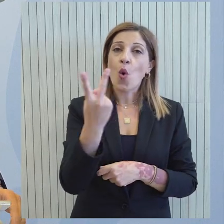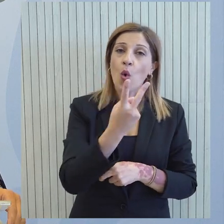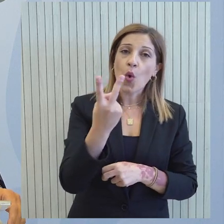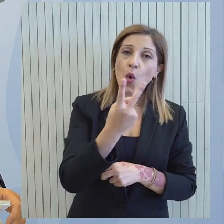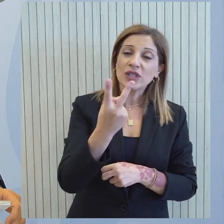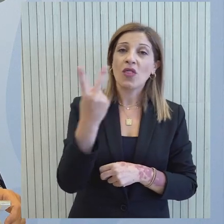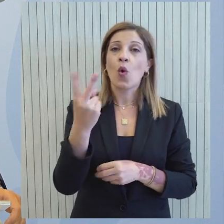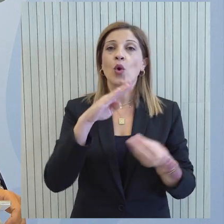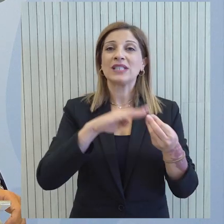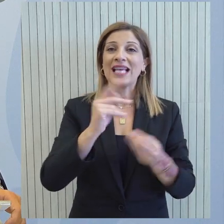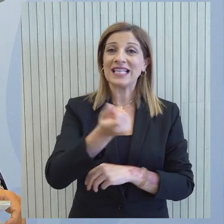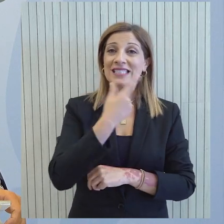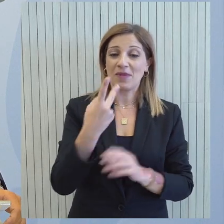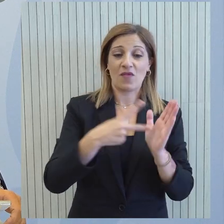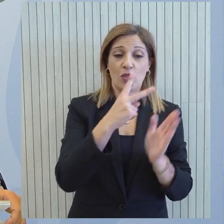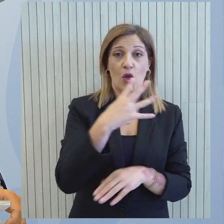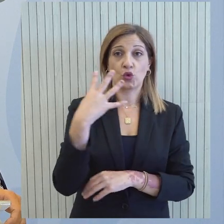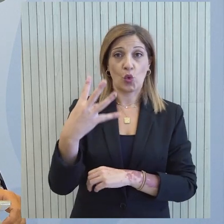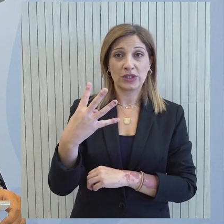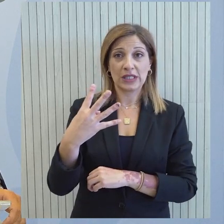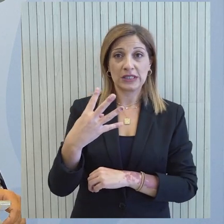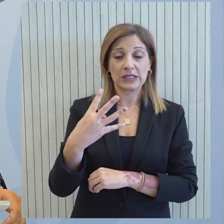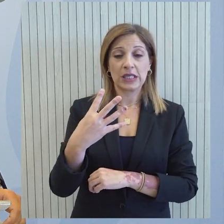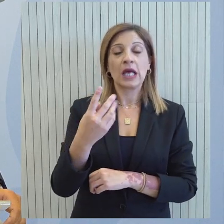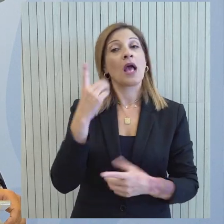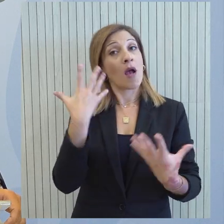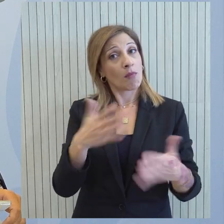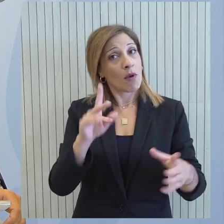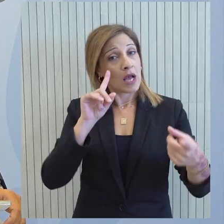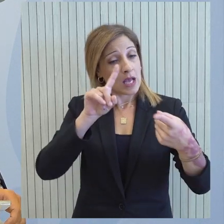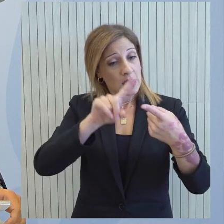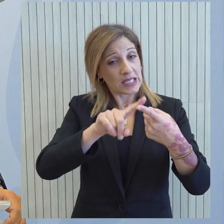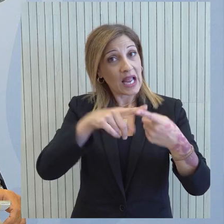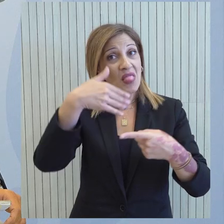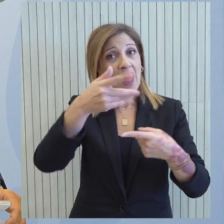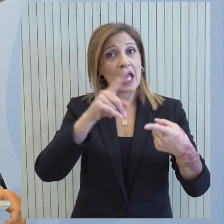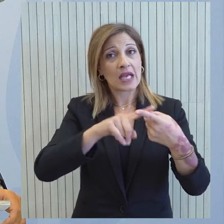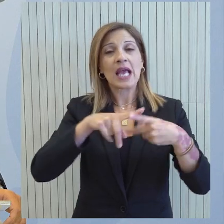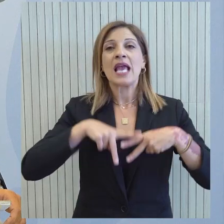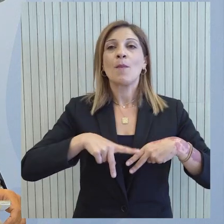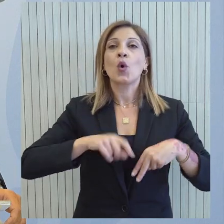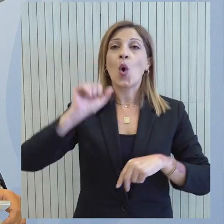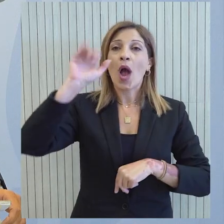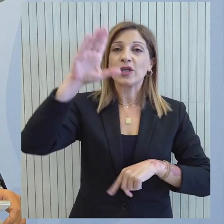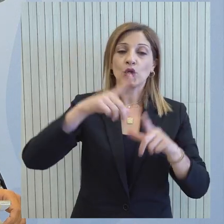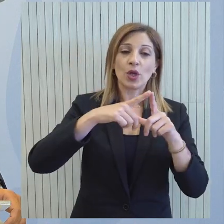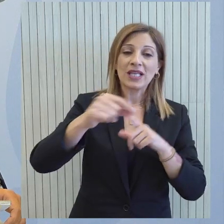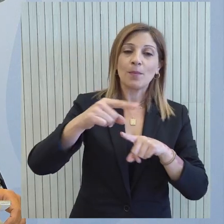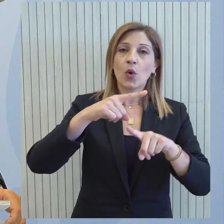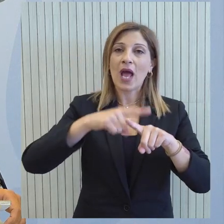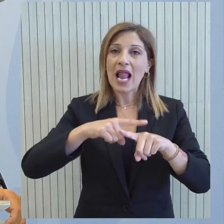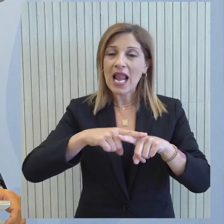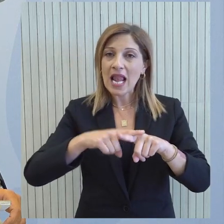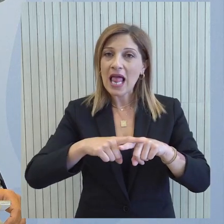εβδομάδα 22-29 Σεπτεμβρίου του 2024 θα λάβει η χώρα τριμερή συνάντηση των Υπουργών Εξωτερικών και Πριακής Δημοκρατίας